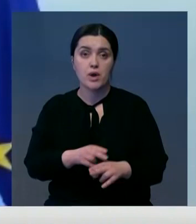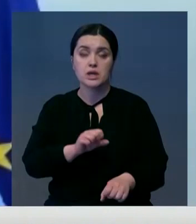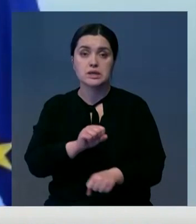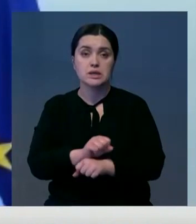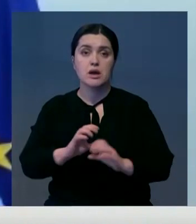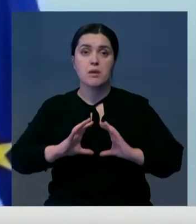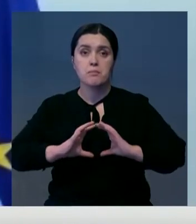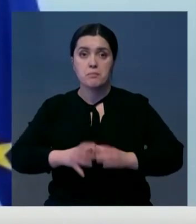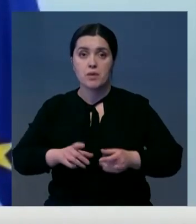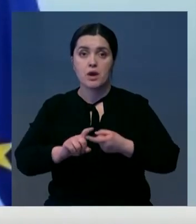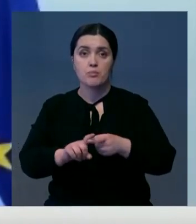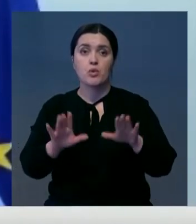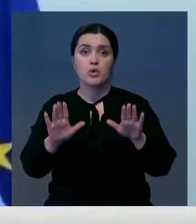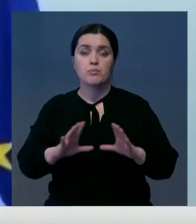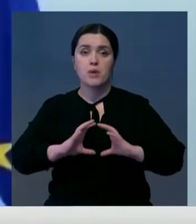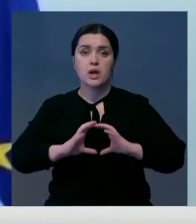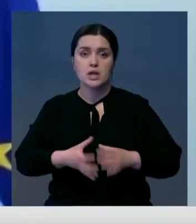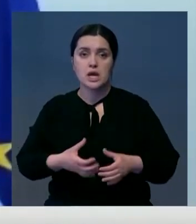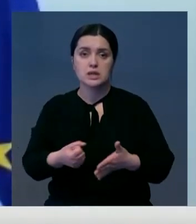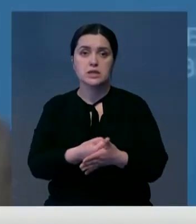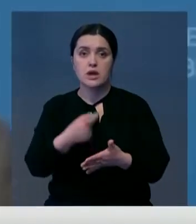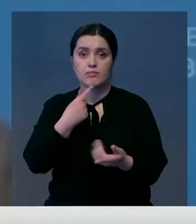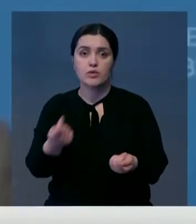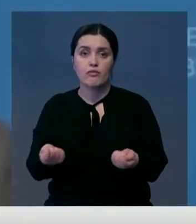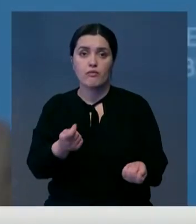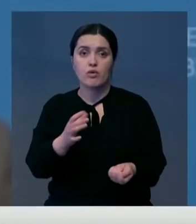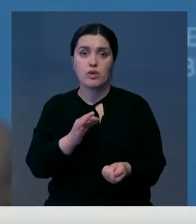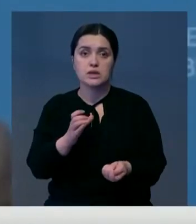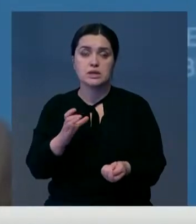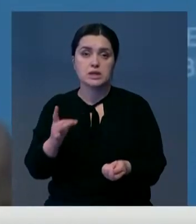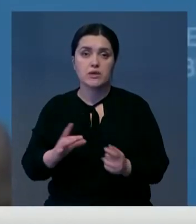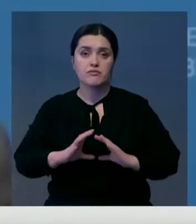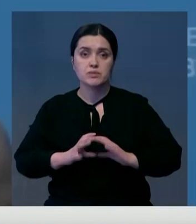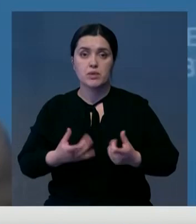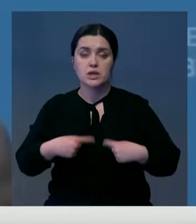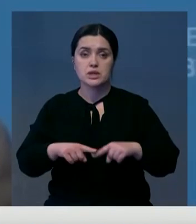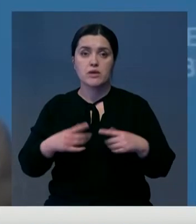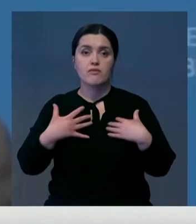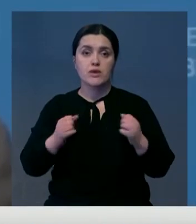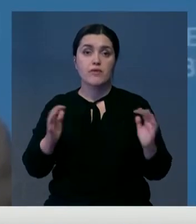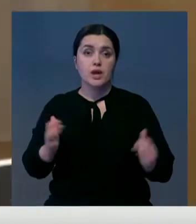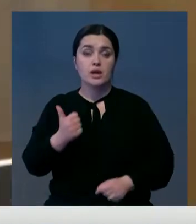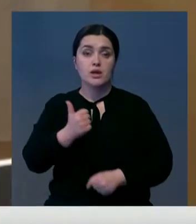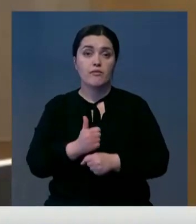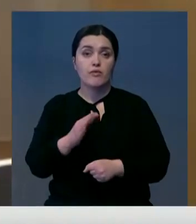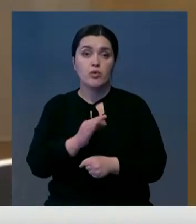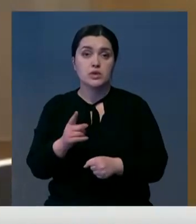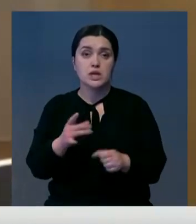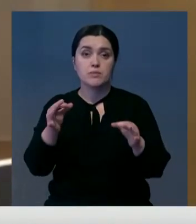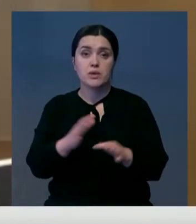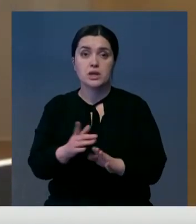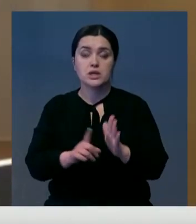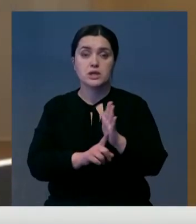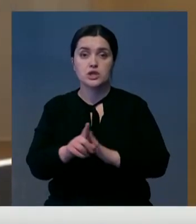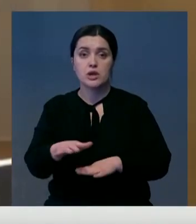остановить глобальную пандемию могут только глобальные действия, отмечают в руководстве ОСР и Всемирной организации здравоохранения. Глава ВОЗ считает